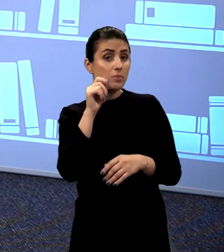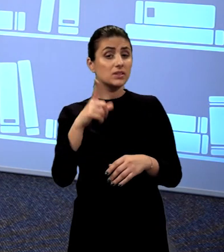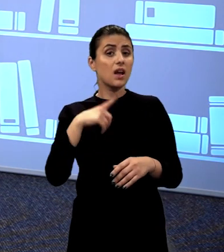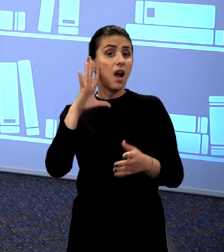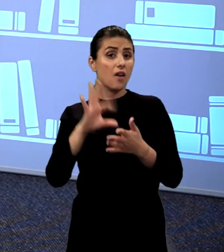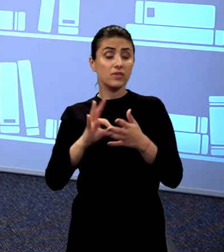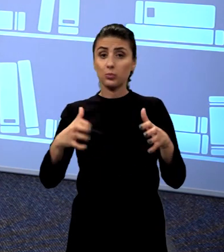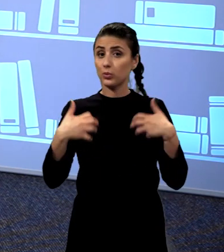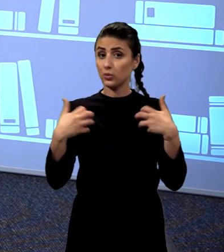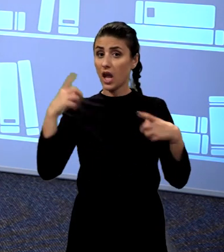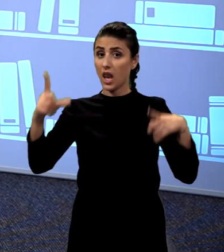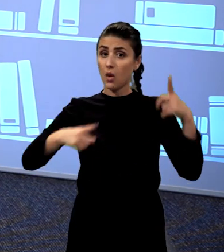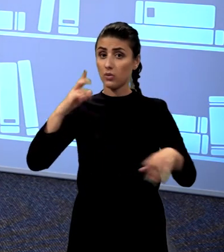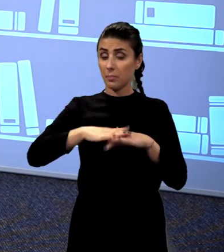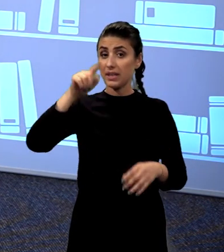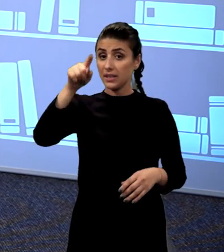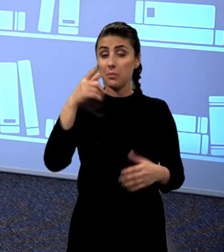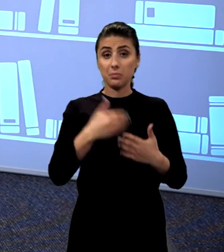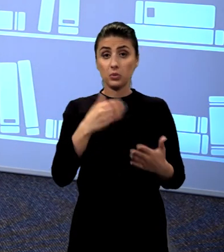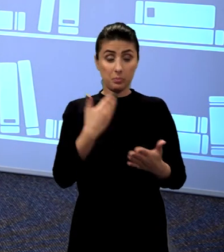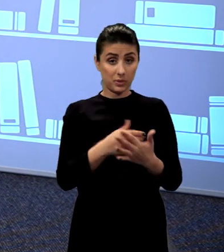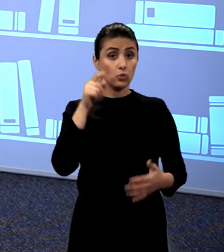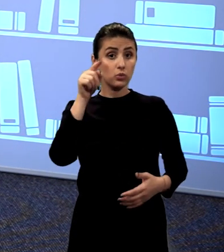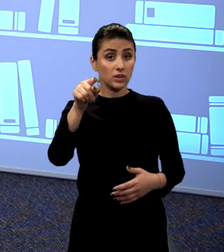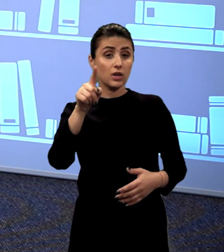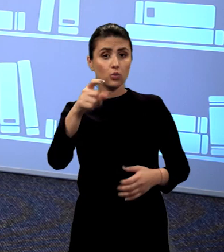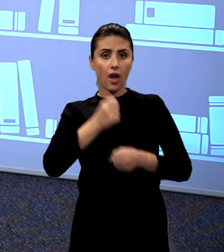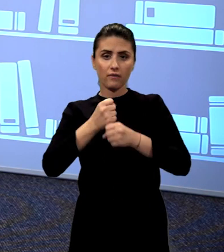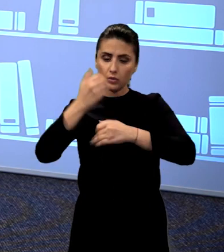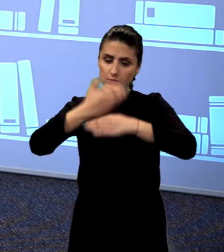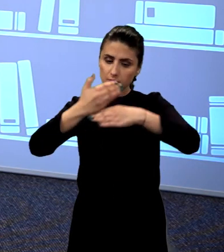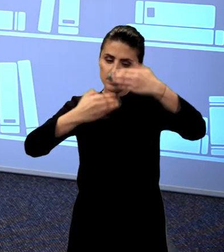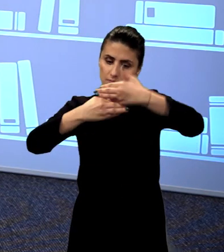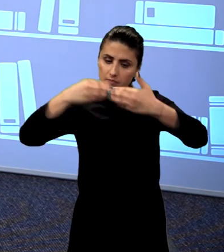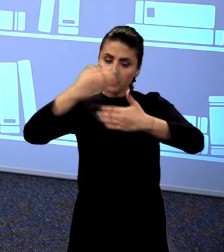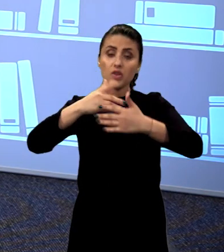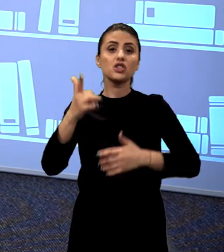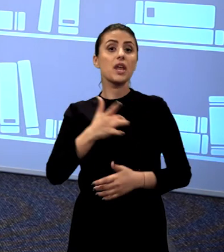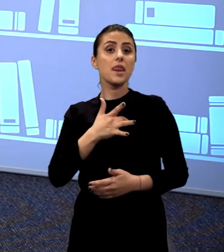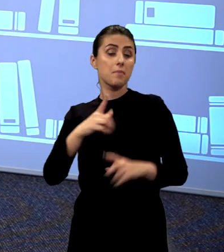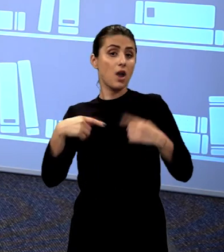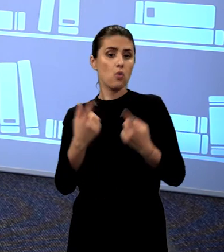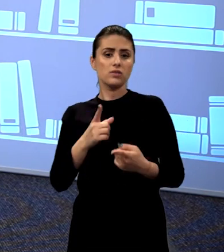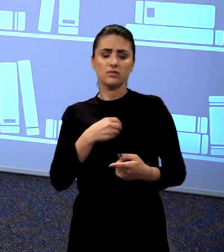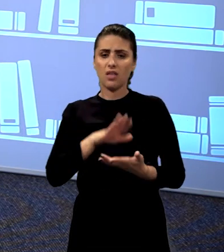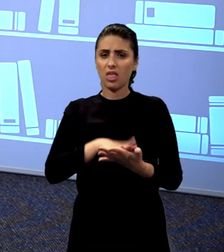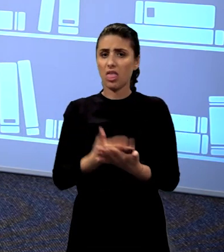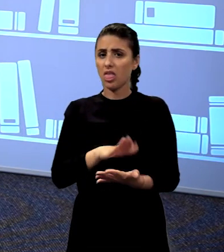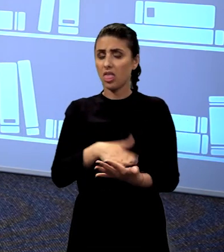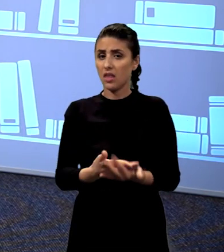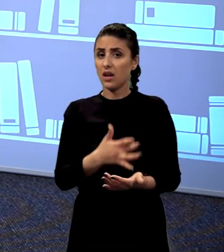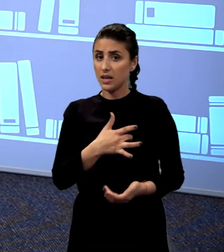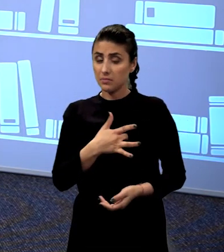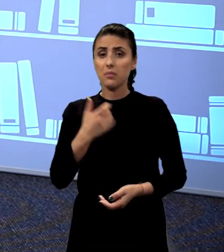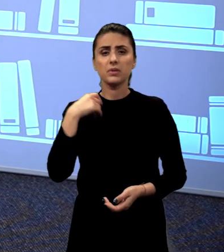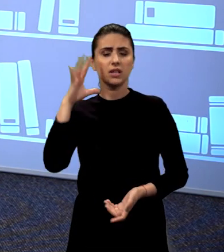afle bucuria lăudându-te pe tine, căci pentru tine ne-ai zidit, iar inima noastră este neliniștită, până să